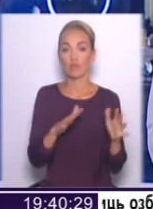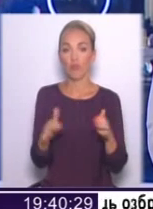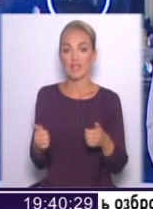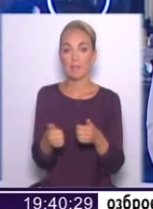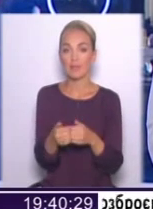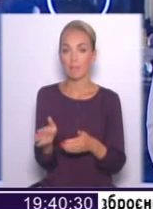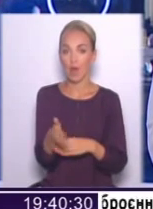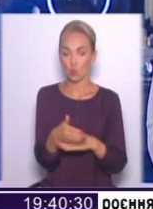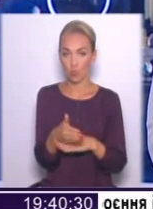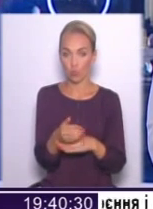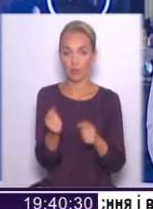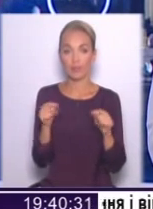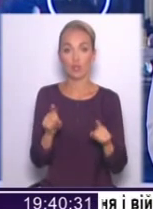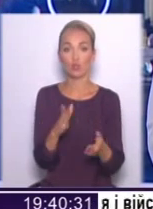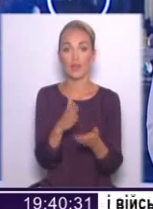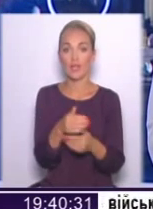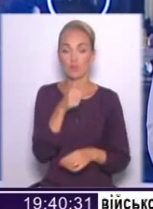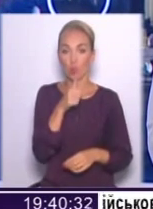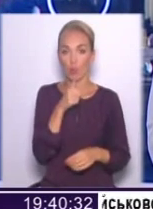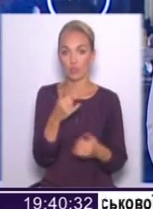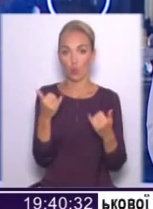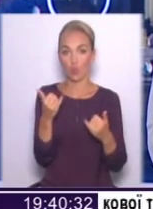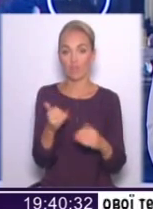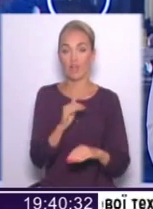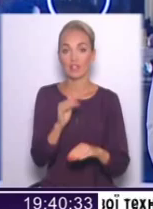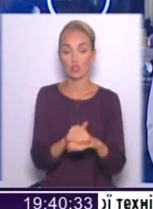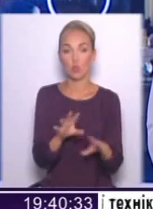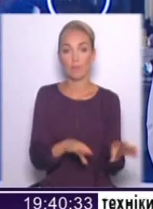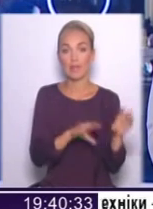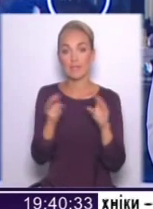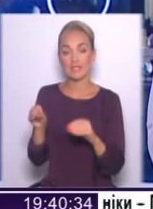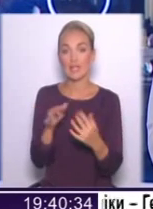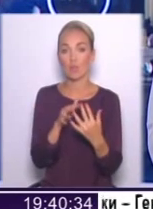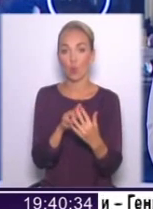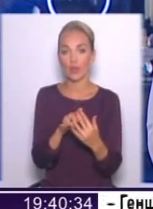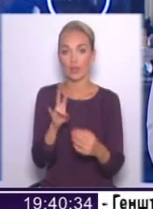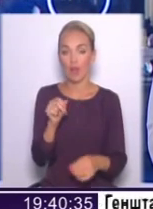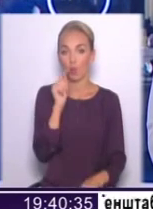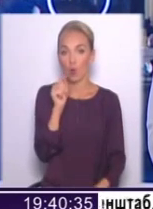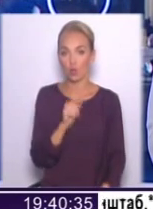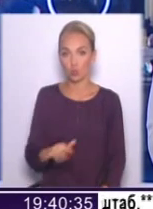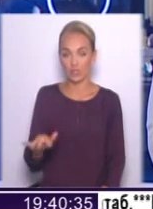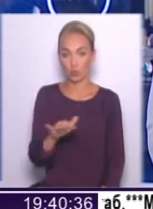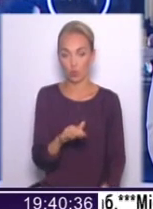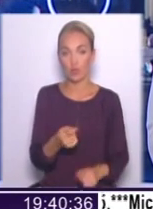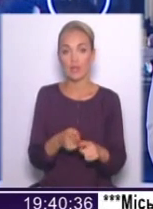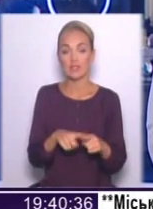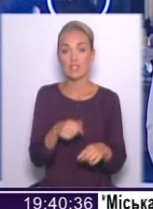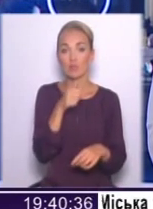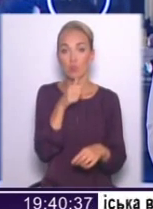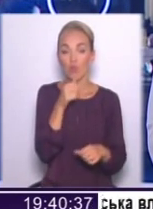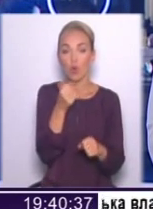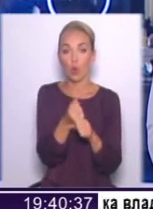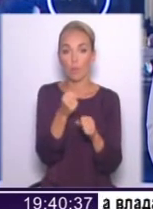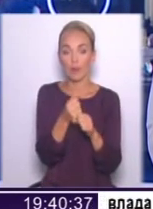є спроби зараз, от сьогодні фактично вони перемістили бої на Луганську територію, це спроба робити прориви. Тобто,